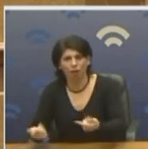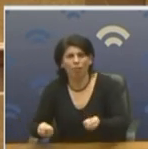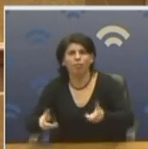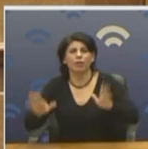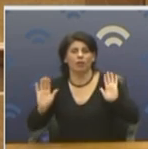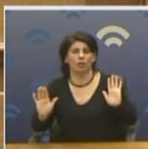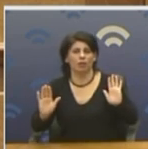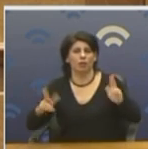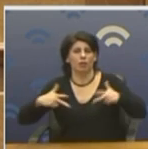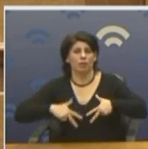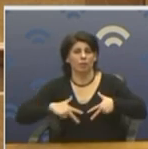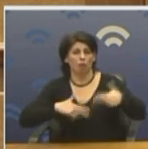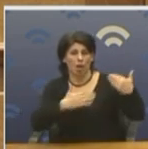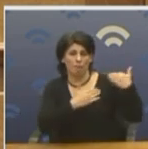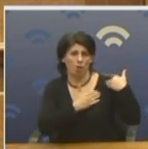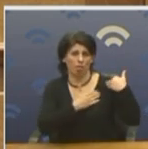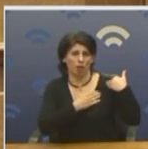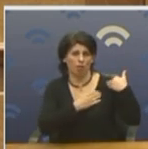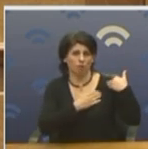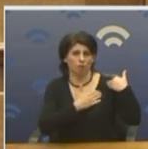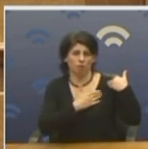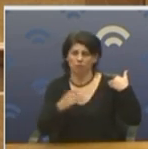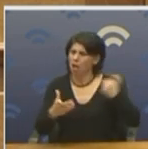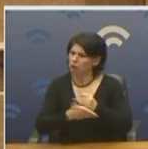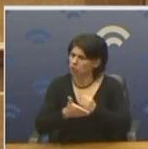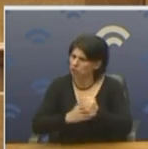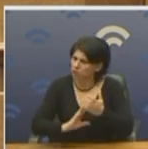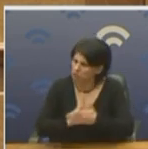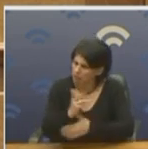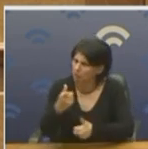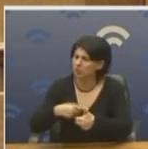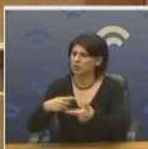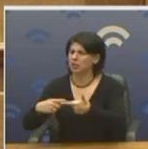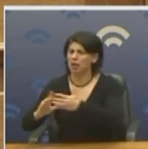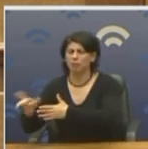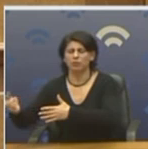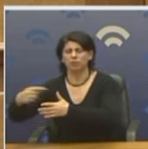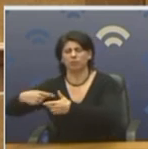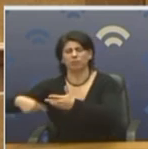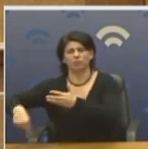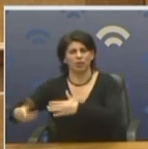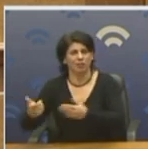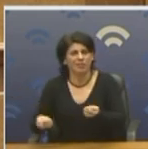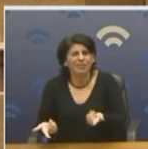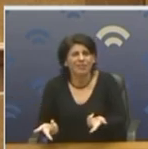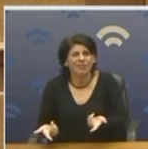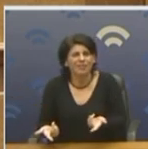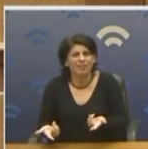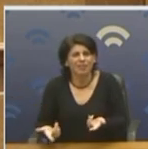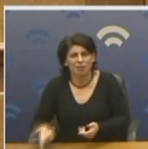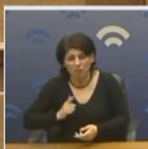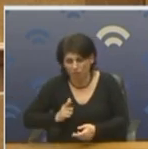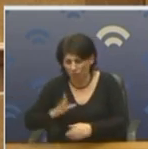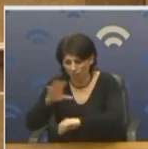εσείς, τα Υπουργεία, αρμόδια, τα συναρμόδια. Α, γλωτική σαν άπιξη, όπως λέγονται αυτά. Και δεν τα κάνετε. Το ακυβάλλει όσο τα χρημάτα του. Περιμένει τα και